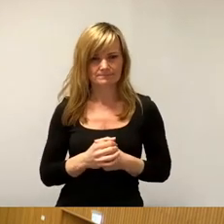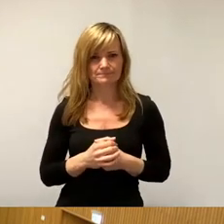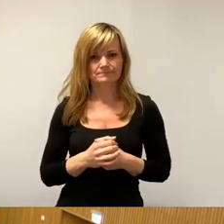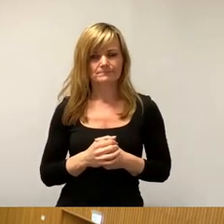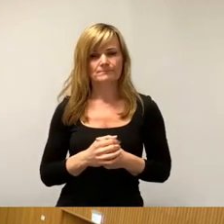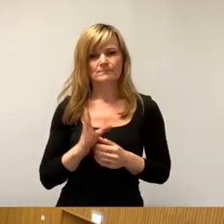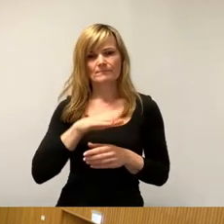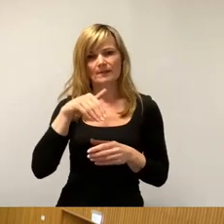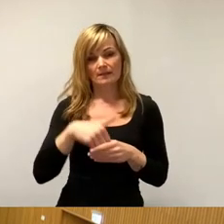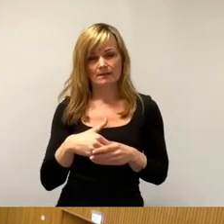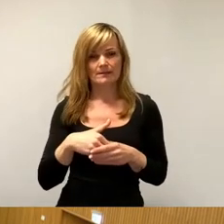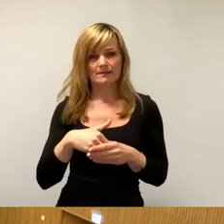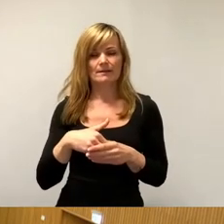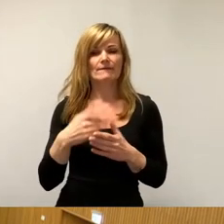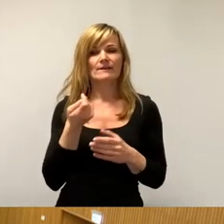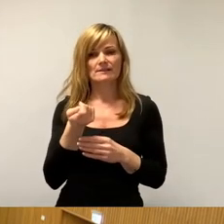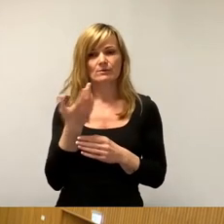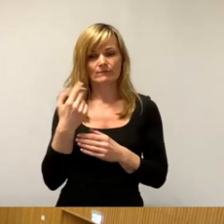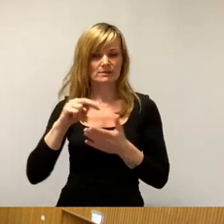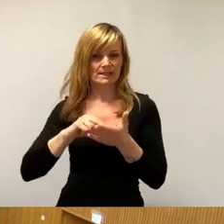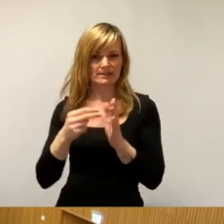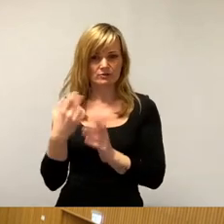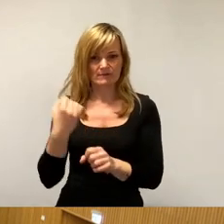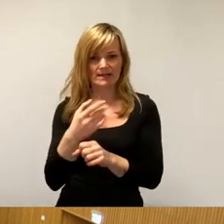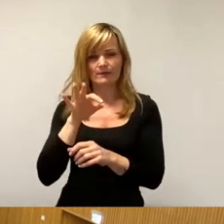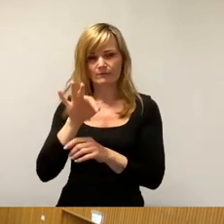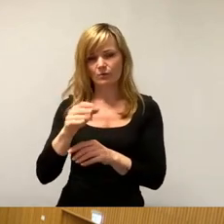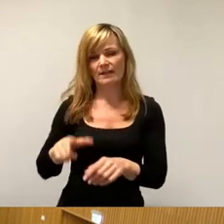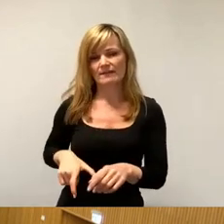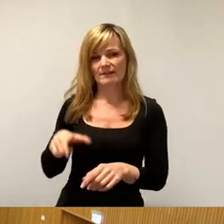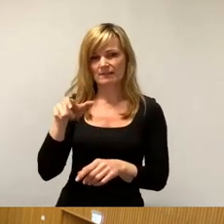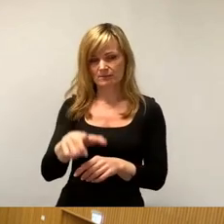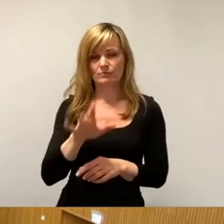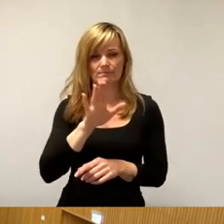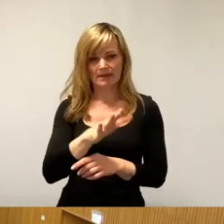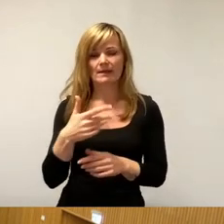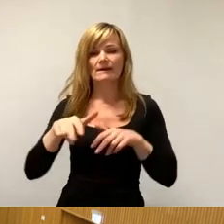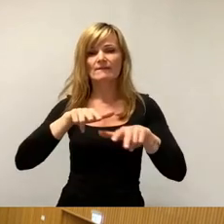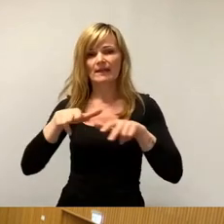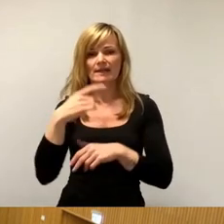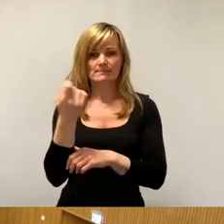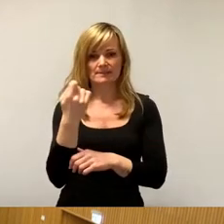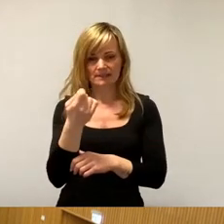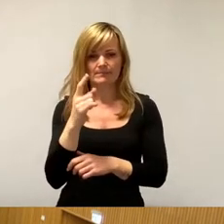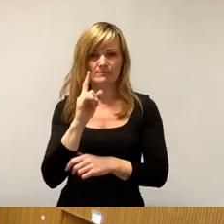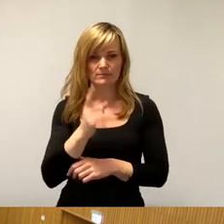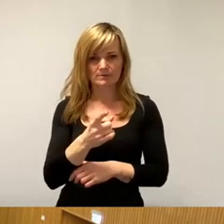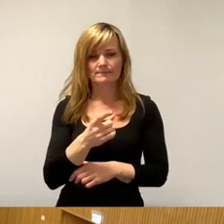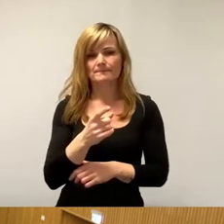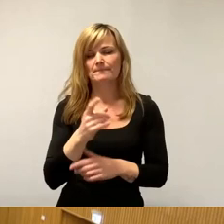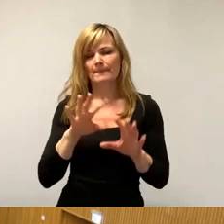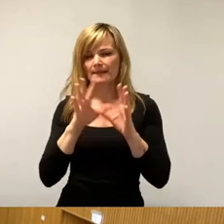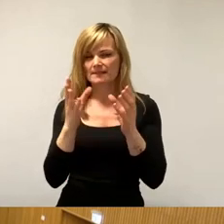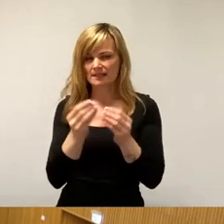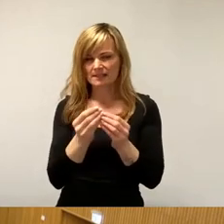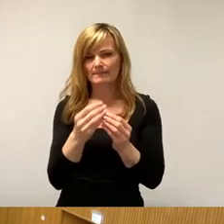Finanzierung von den technischen Werken für Investitionen bei Verkehrsbetrieben und bei Betern. Insgesamt sind da